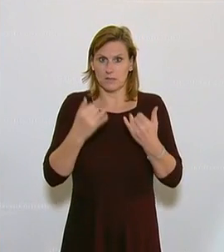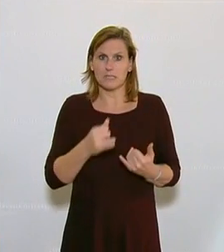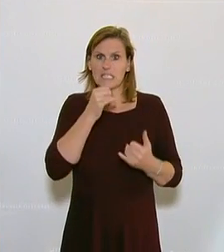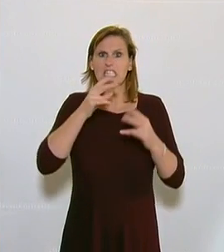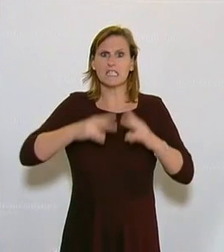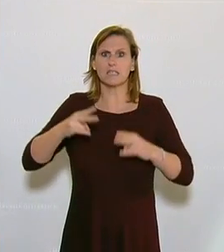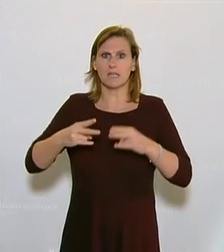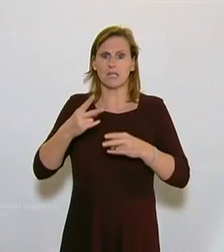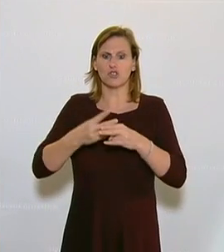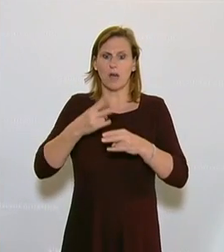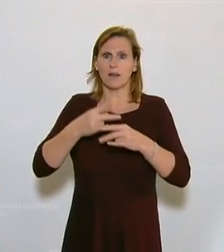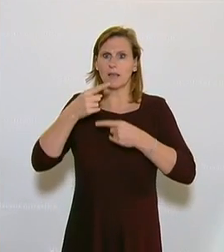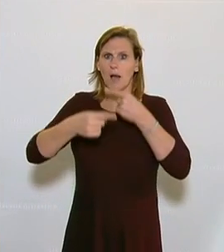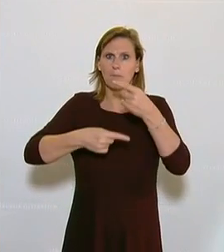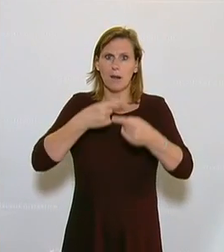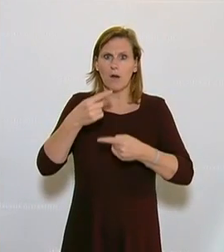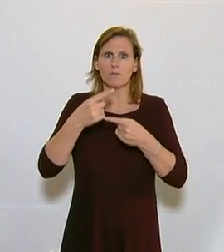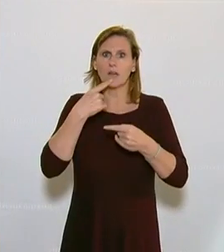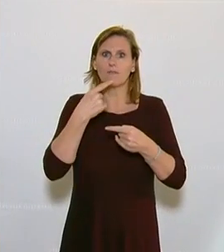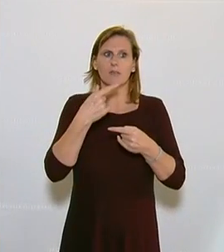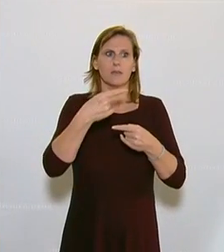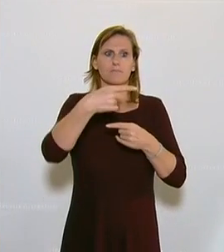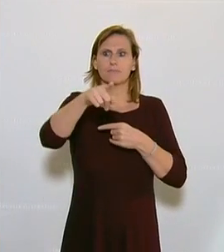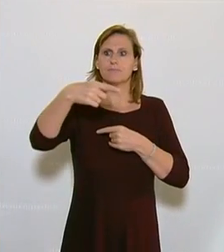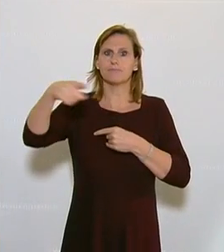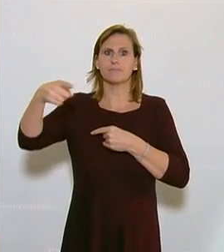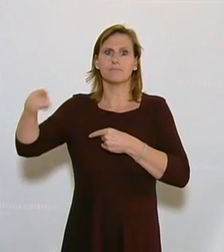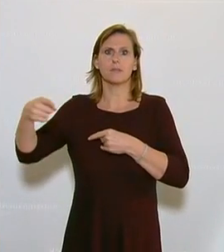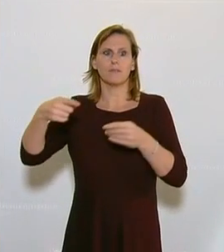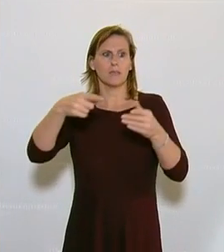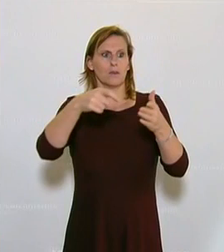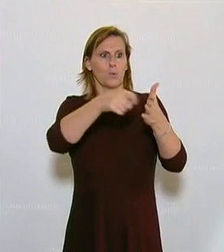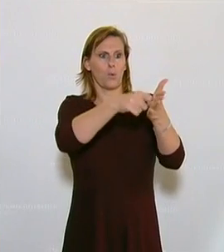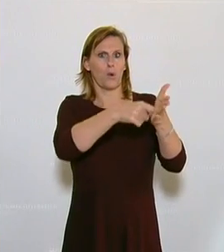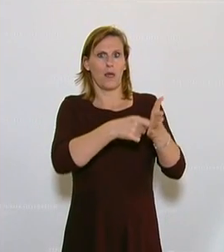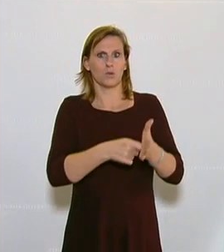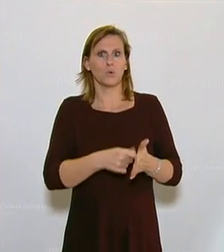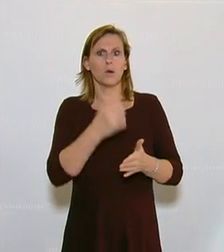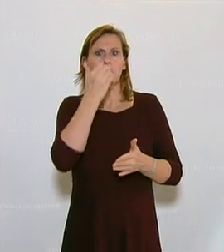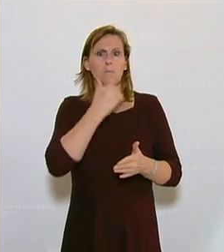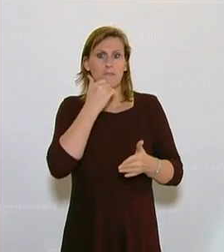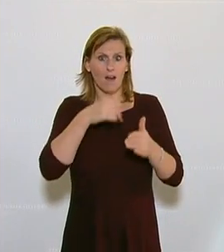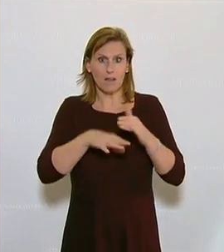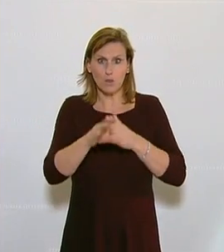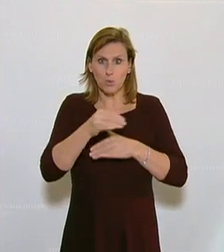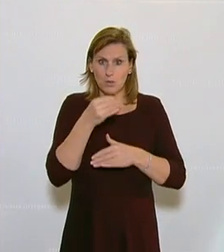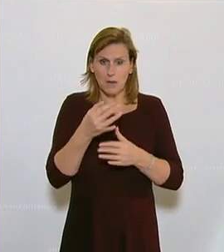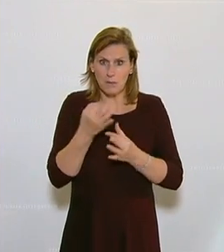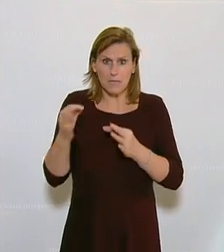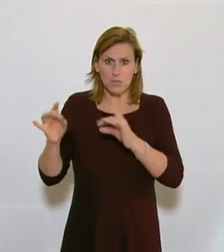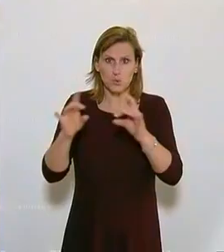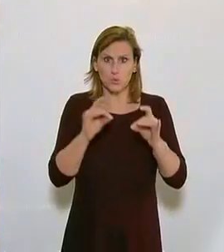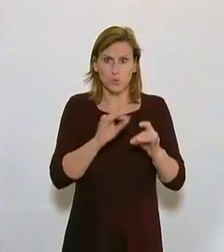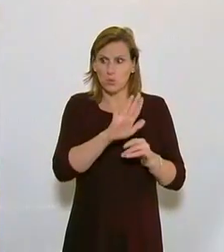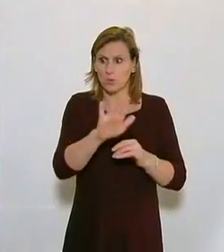rechtsstaatliches Vorgehen. Das ist ein Auslagern der Zensur an einem privaten Unternehmer. Und was hat der private Unternehmer für